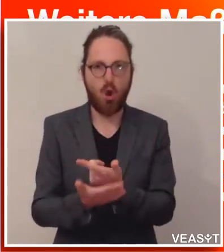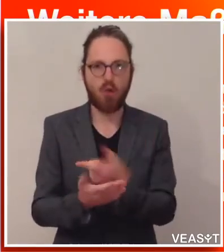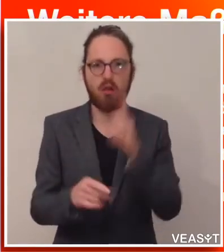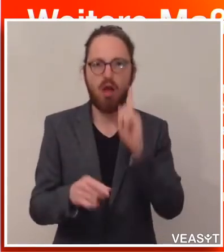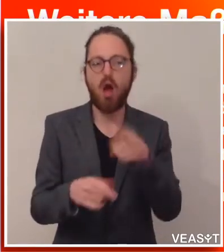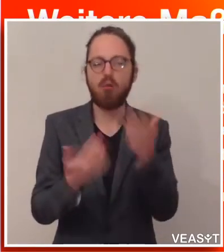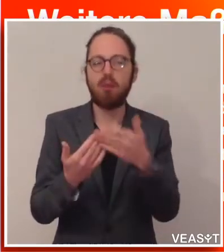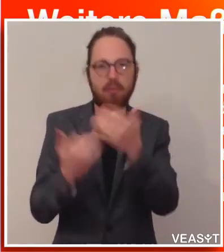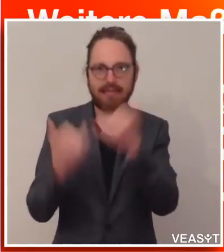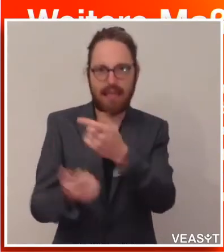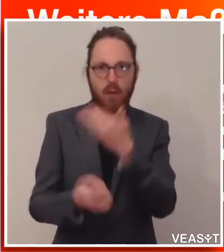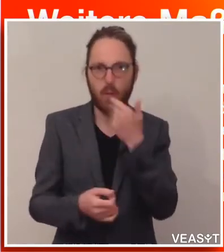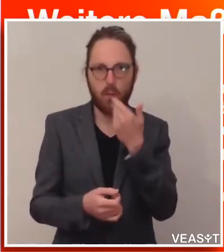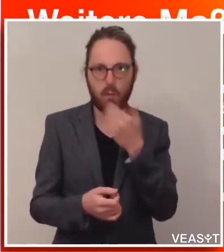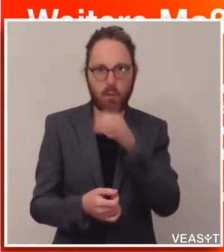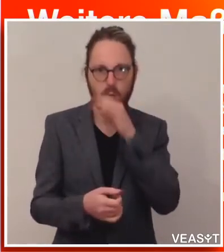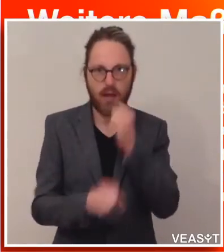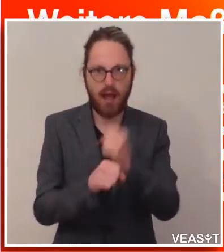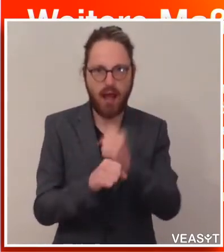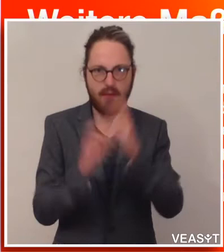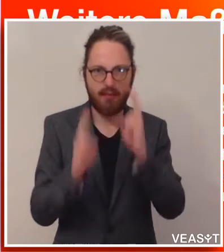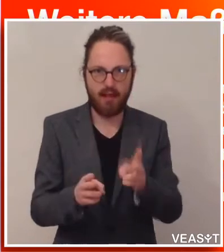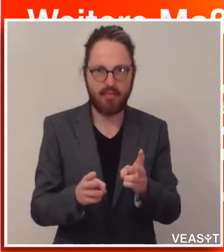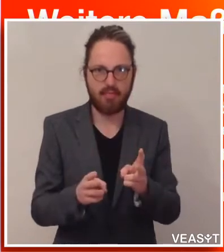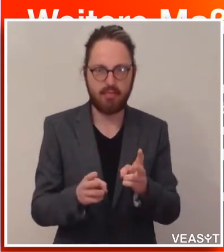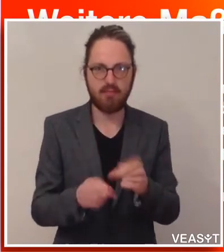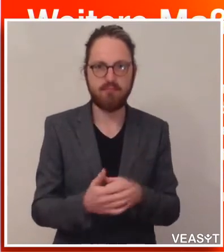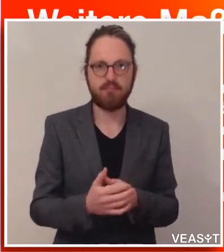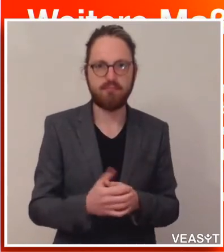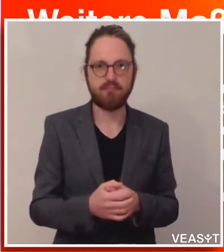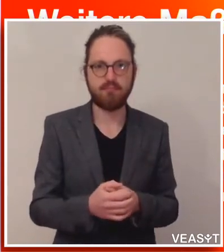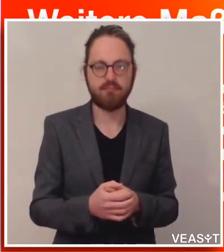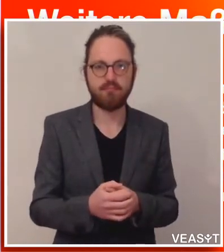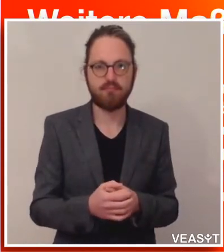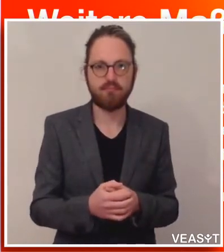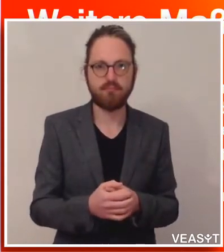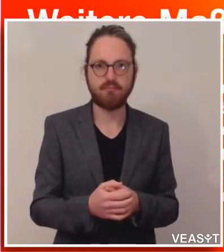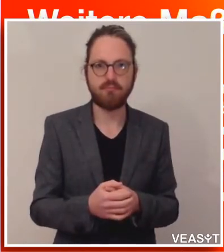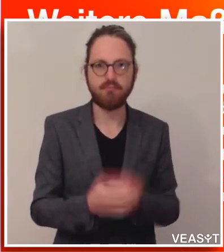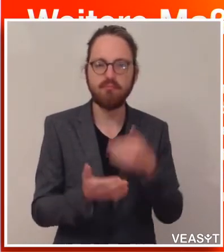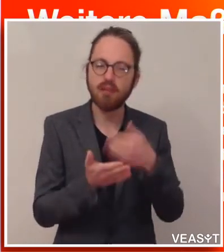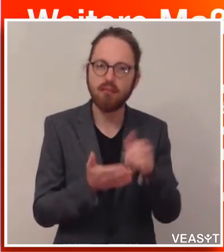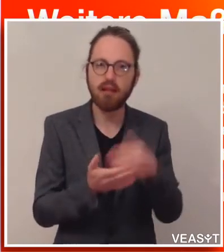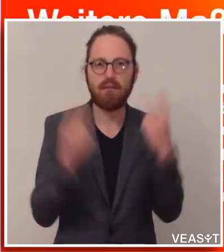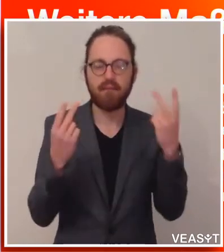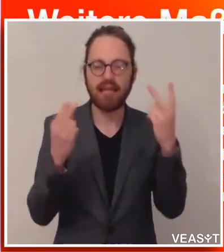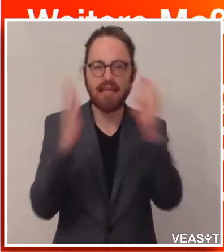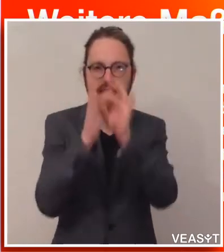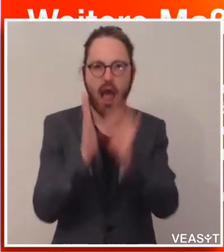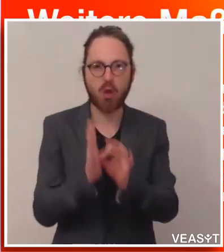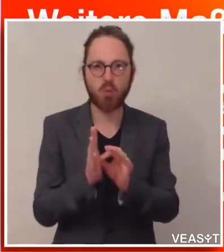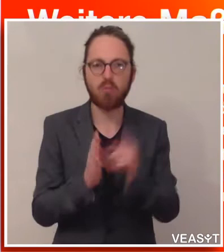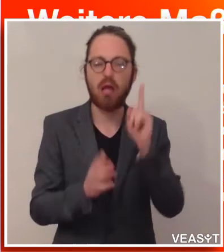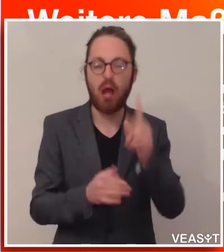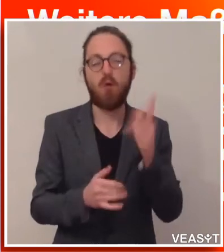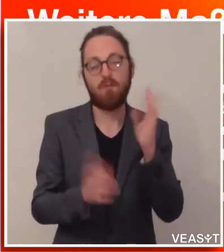derzeit in diesen Arbeitsbeschäftigungsprogrammen nicht arbeiten können. Ein weiter wichtiges Datum ist vielleicht, und das ist auch ganz interessant,